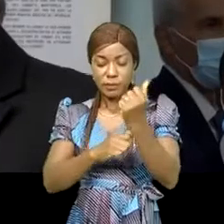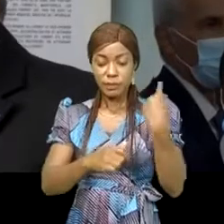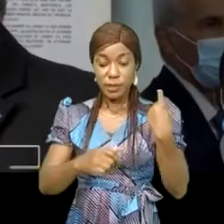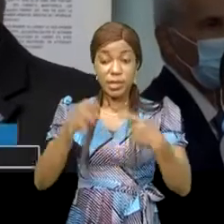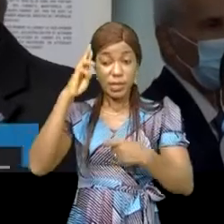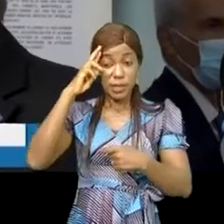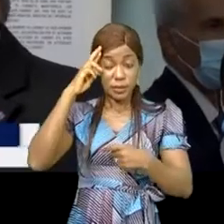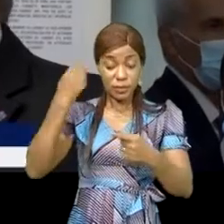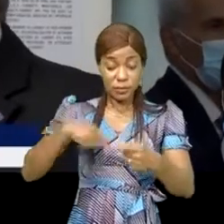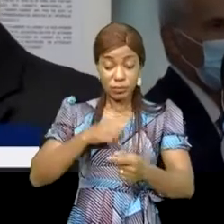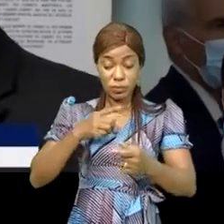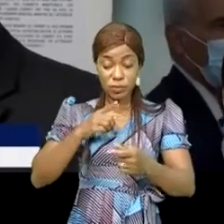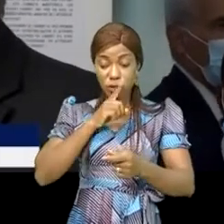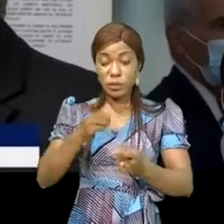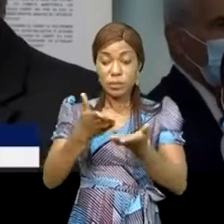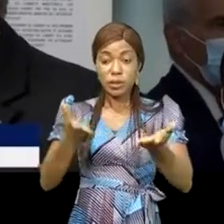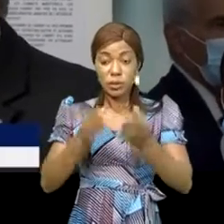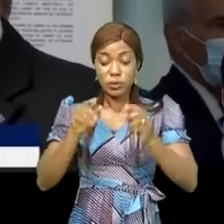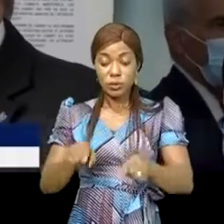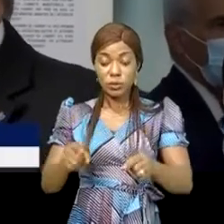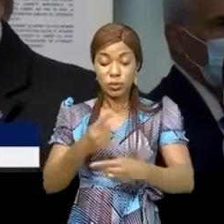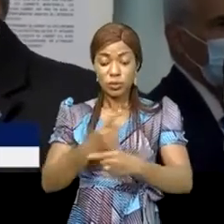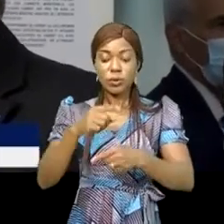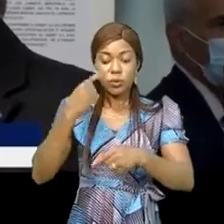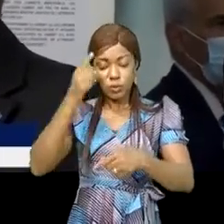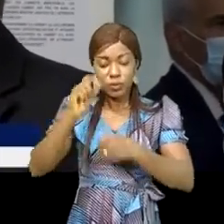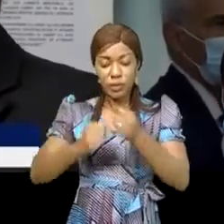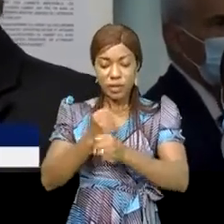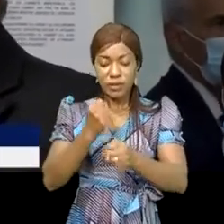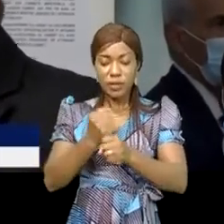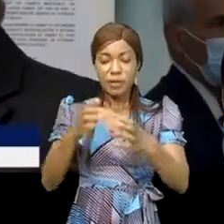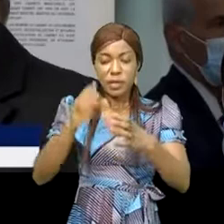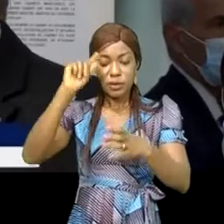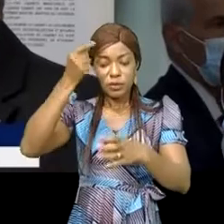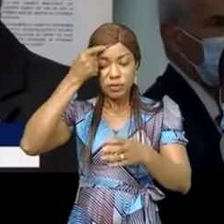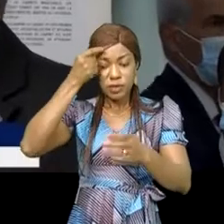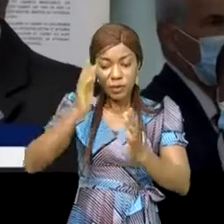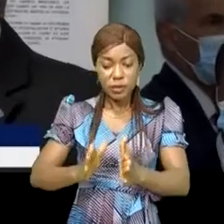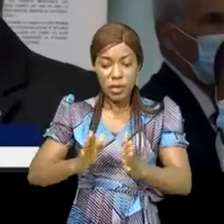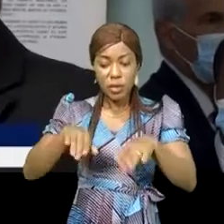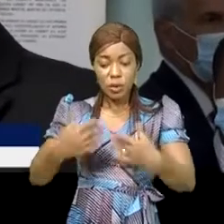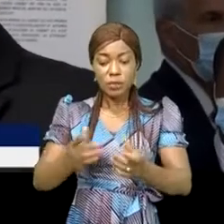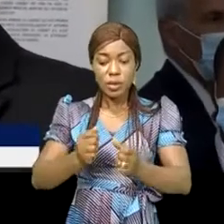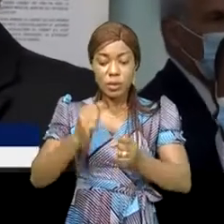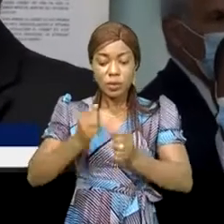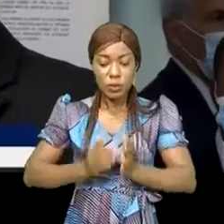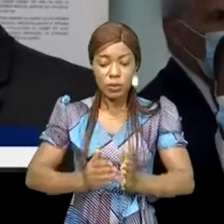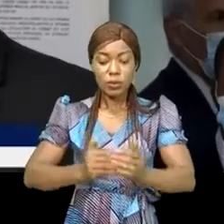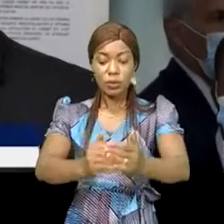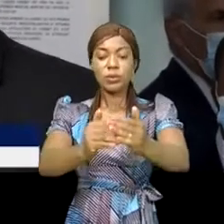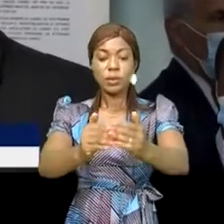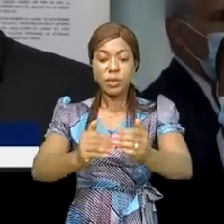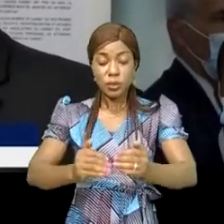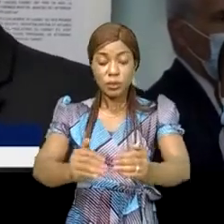pour travailler avec le nouveau gouvernement et voir comment on peut continuer à avancer et pour avancer le